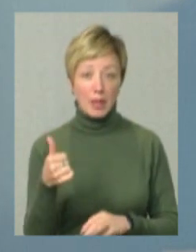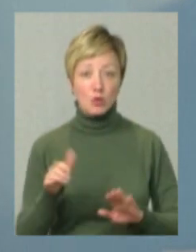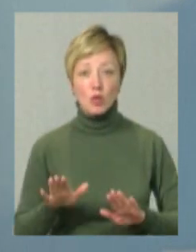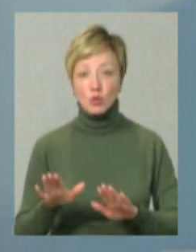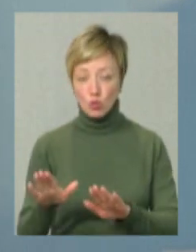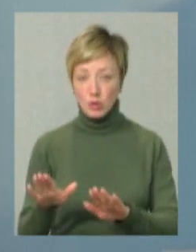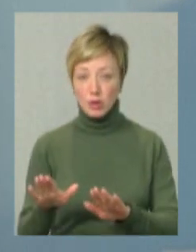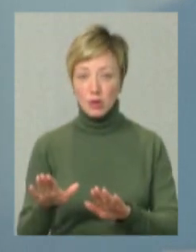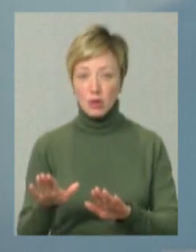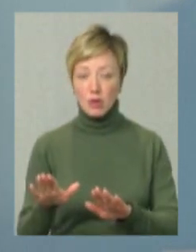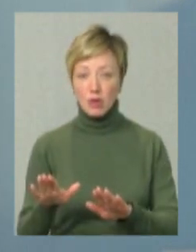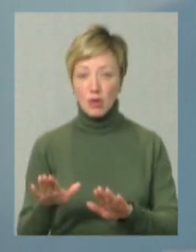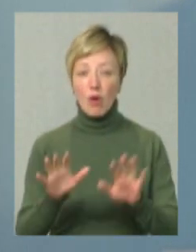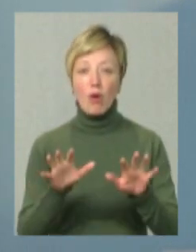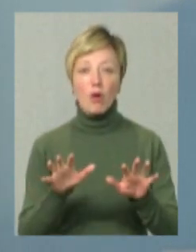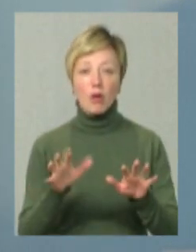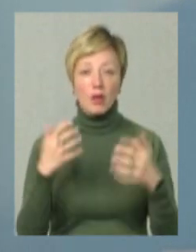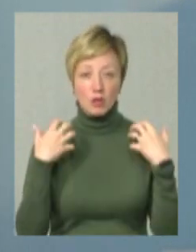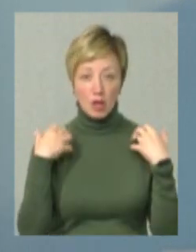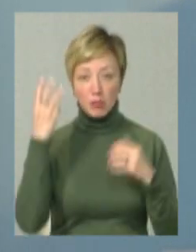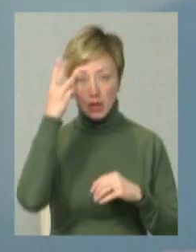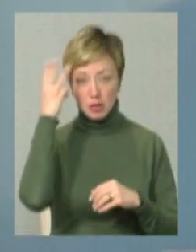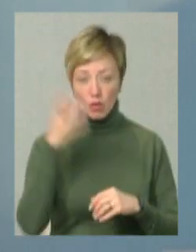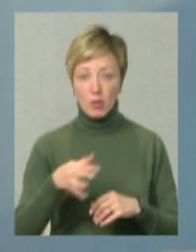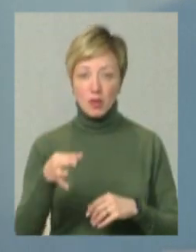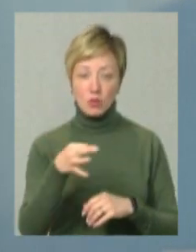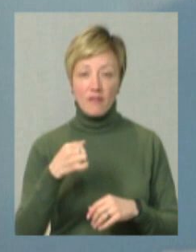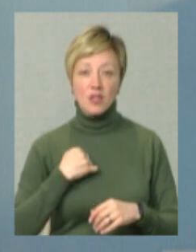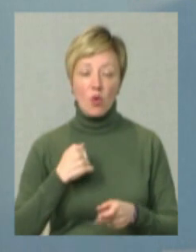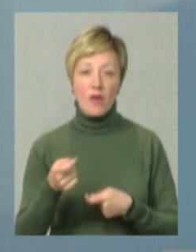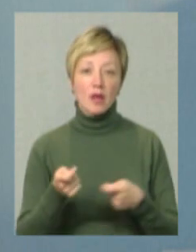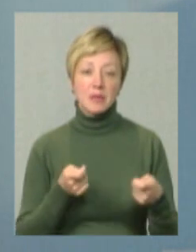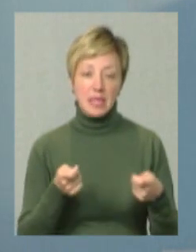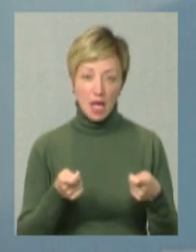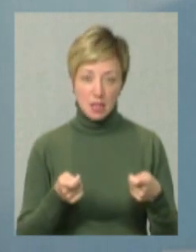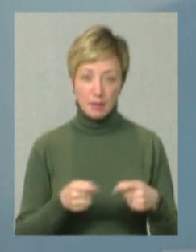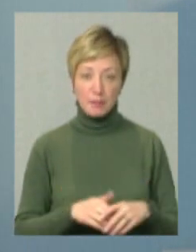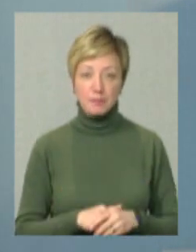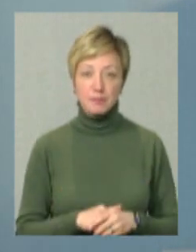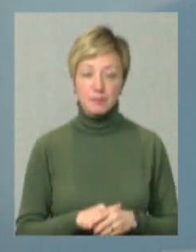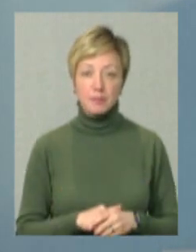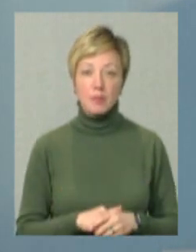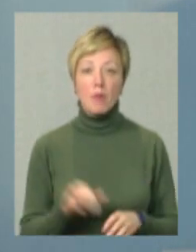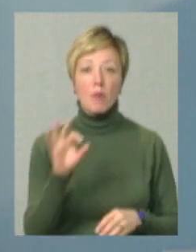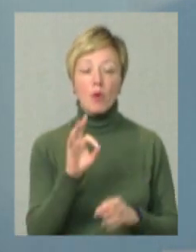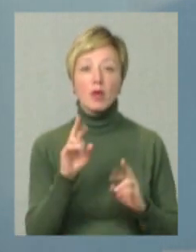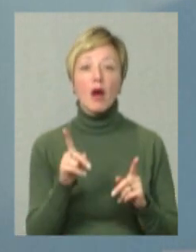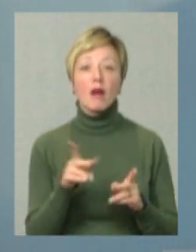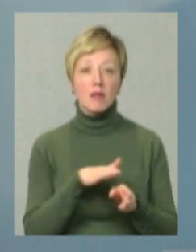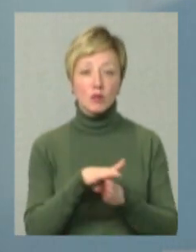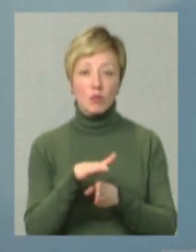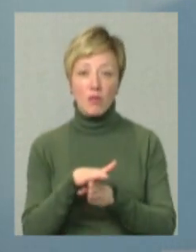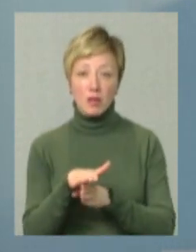першого заступника, начальника Хмельницької обласної військової адміністрації, про те, як